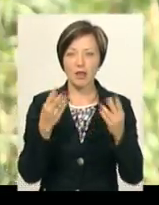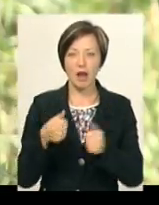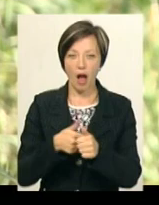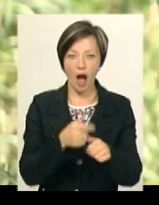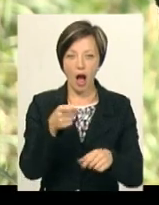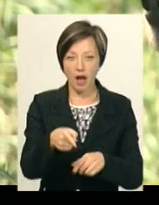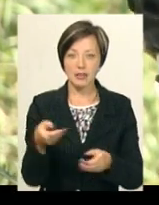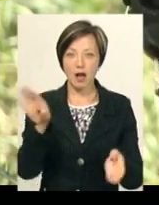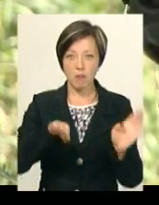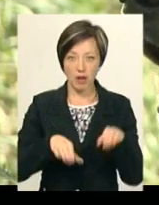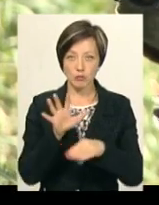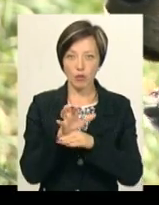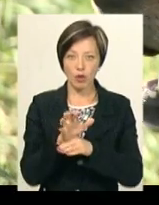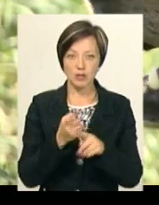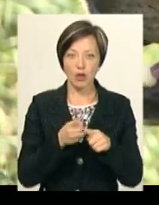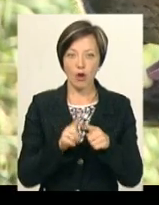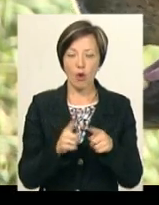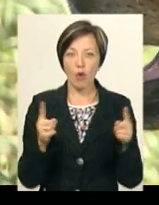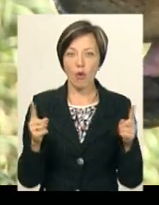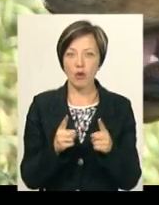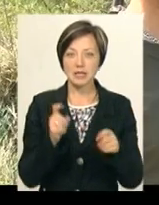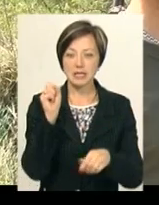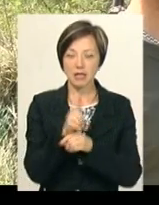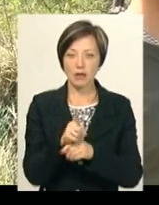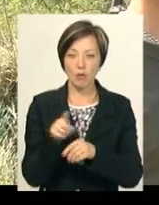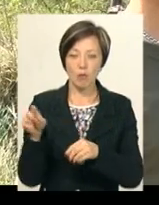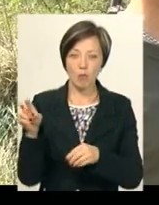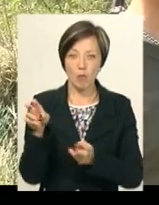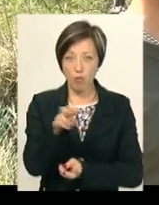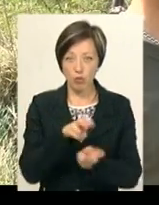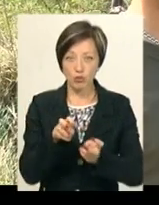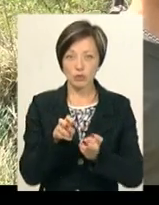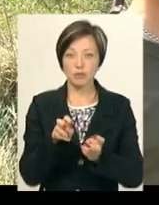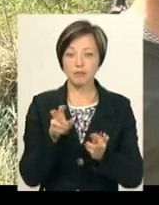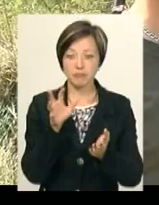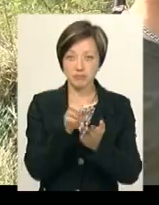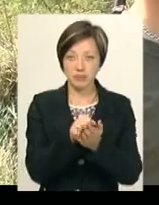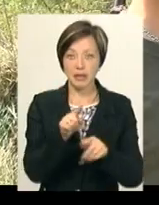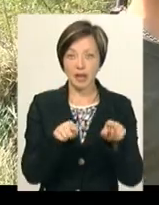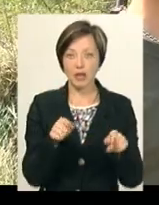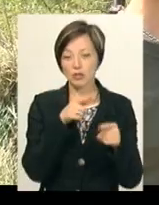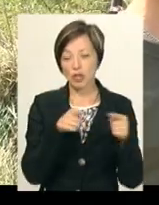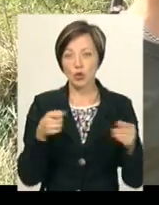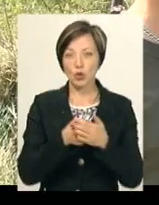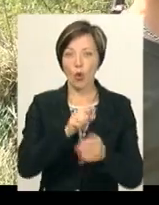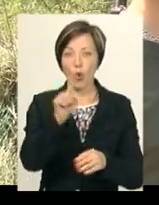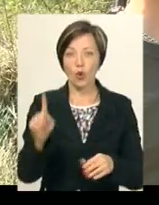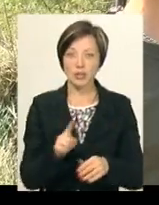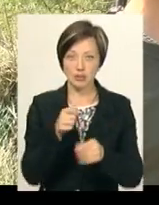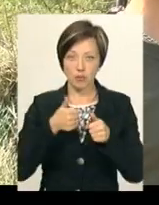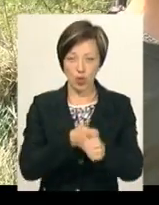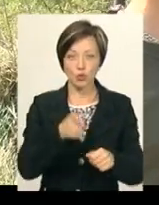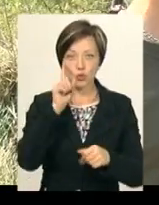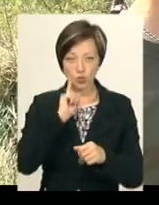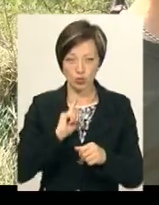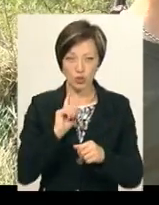карпатський гончак тим відрізняється, більш короткогодністю. Його задача – піти в пошук, підняти звіра і деякий час до години прогнати. Це дуже